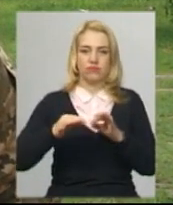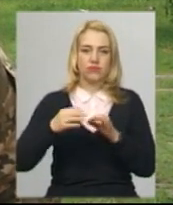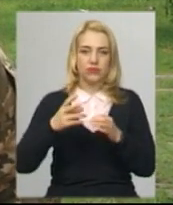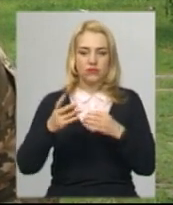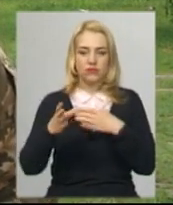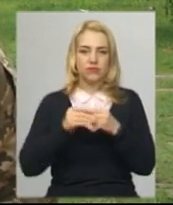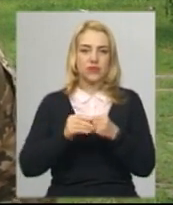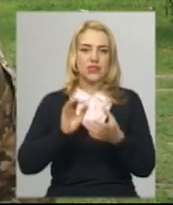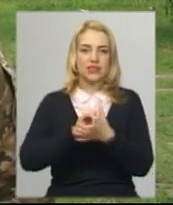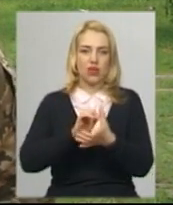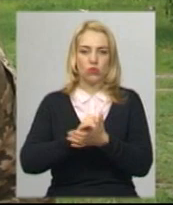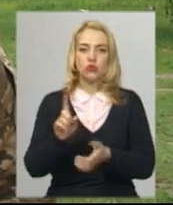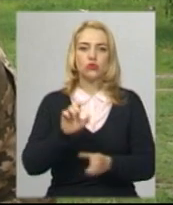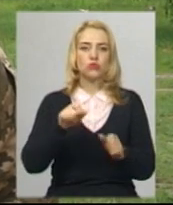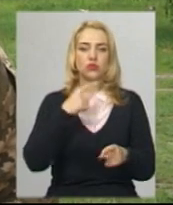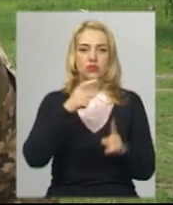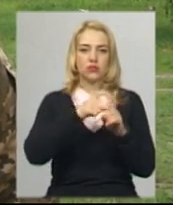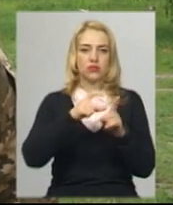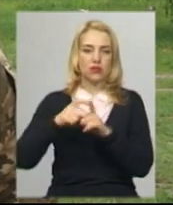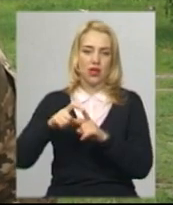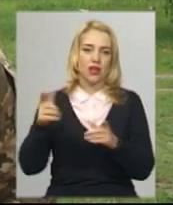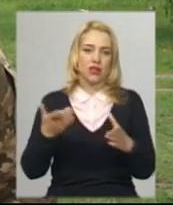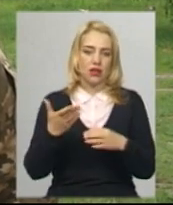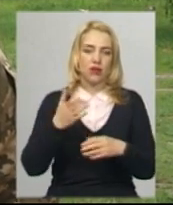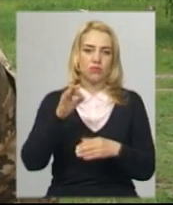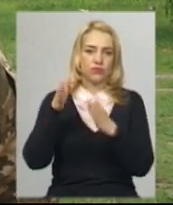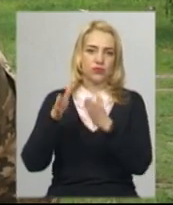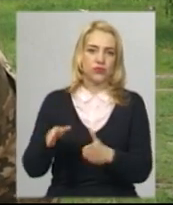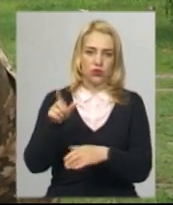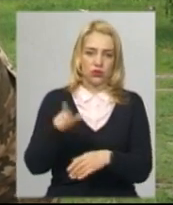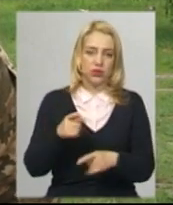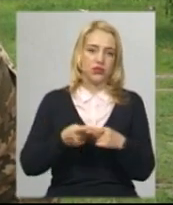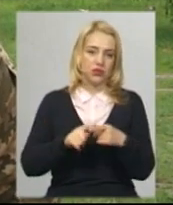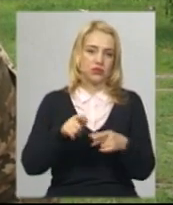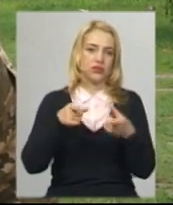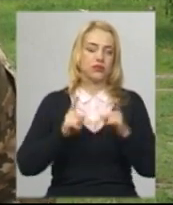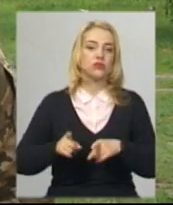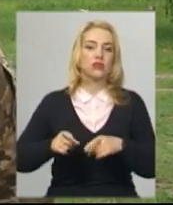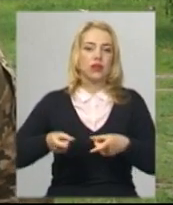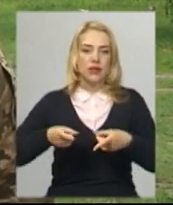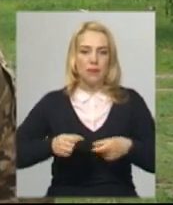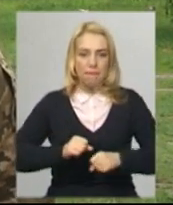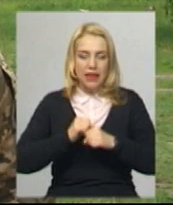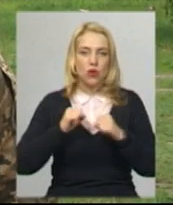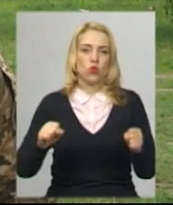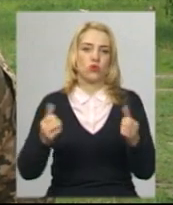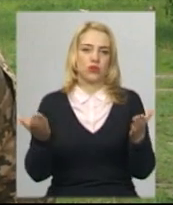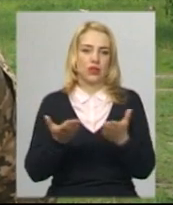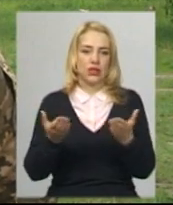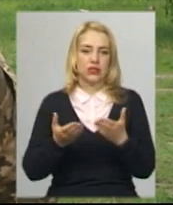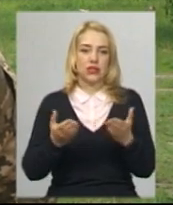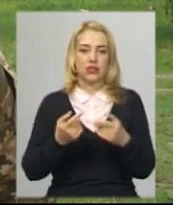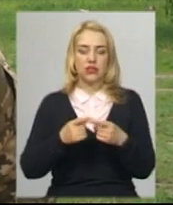Що я можу сказати за Сергія? Це дійсно справжній патріот, який дійсно любив свою